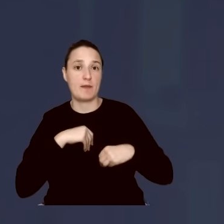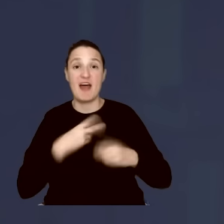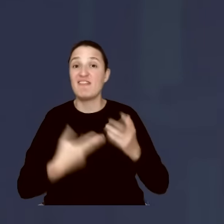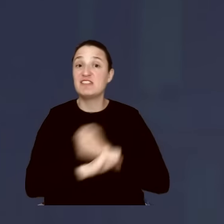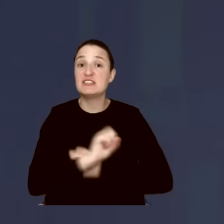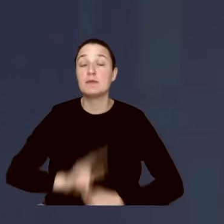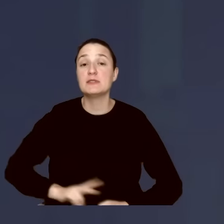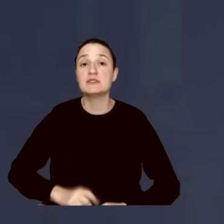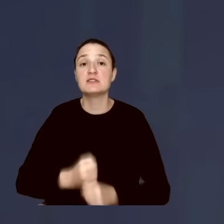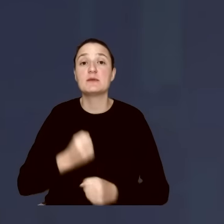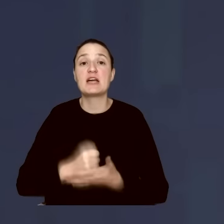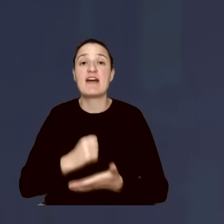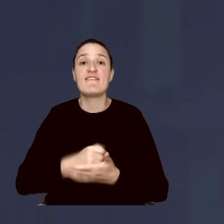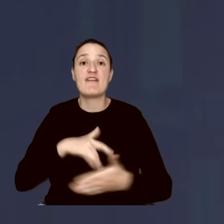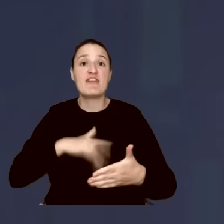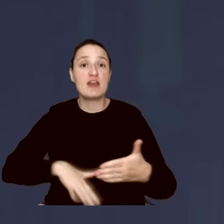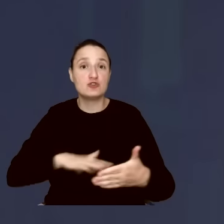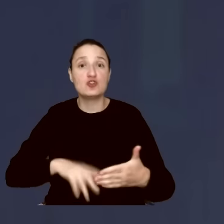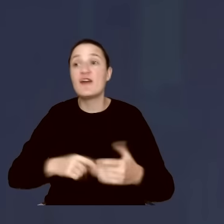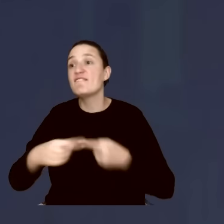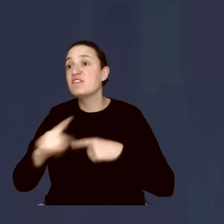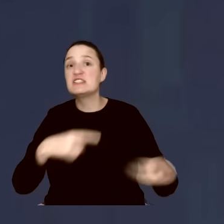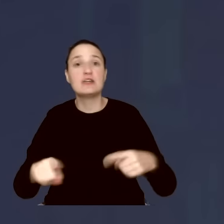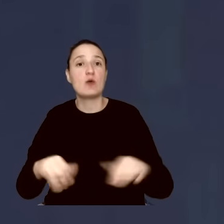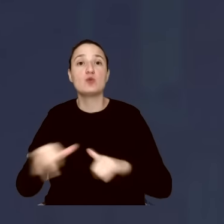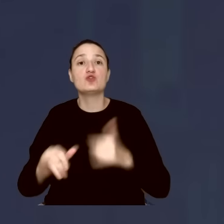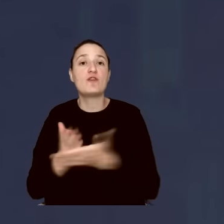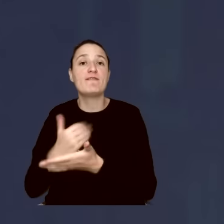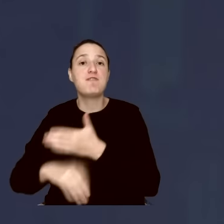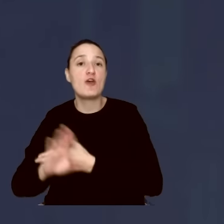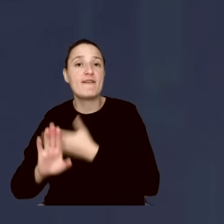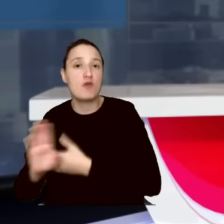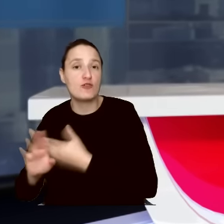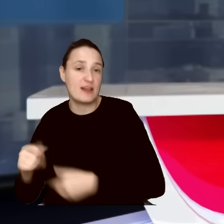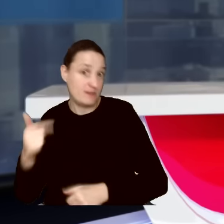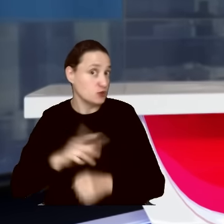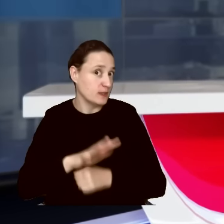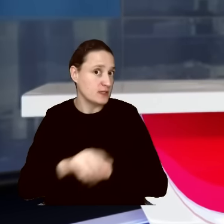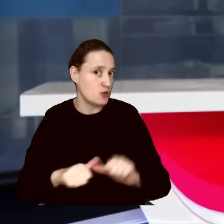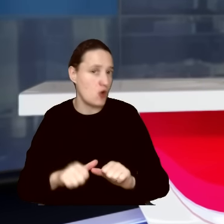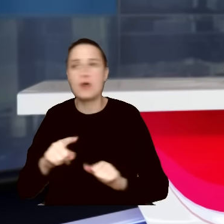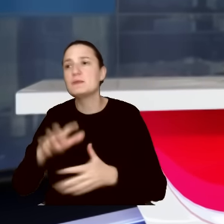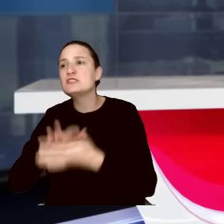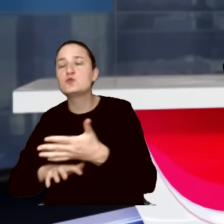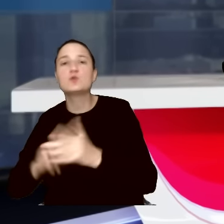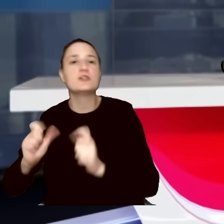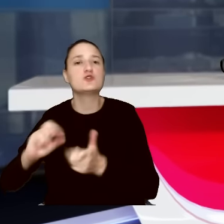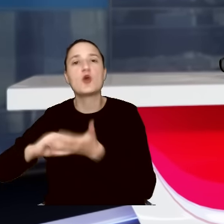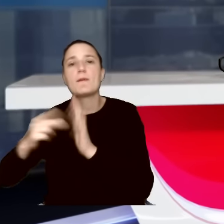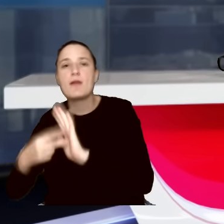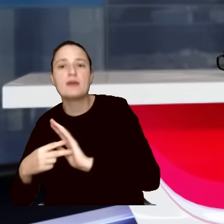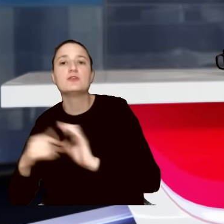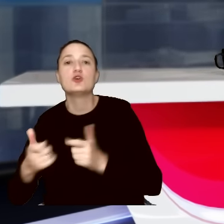spraw wewnętrznych rozsyła do wojewodów, tuż przed wyborami w 2015 roku, instrukcję, aby na terenie własnych województw